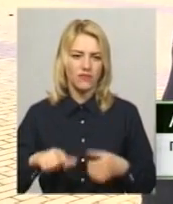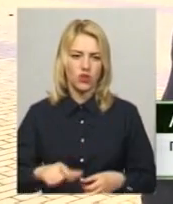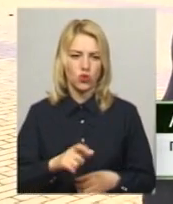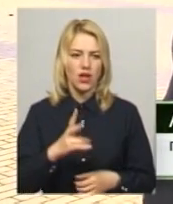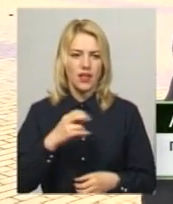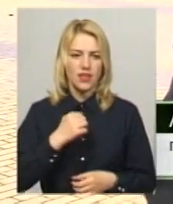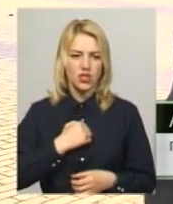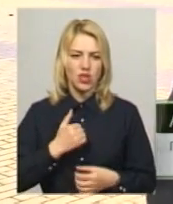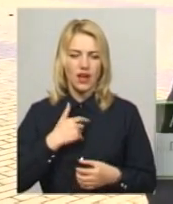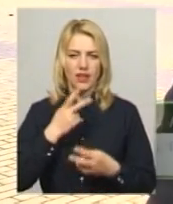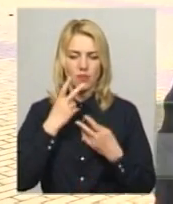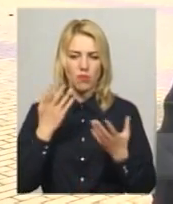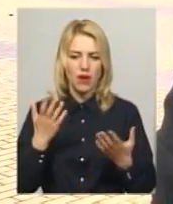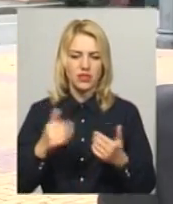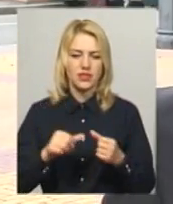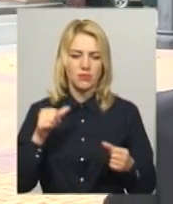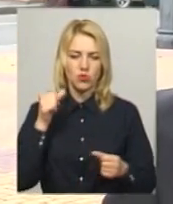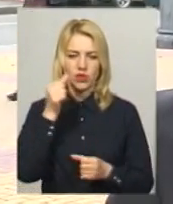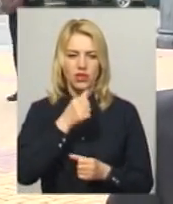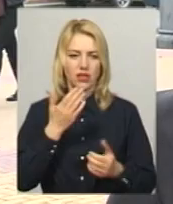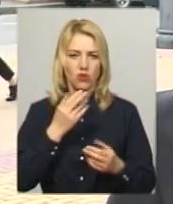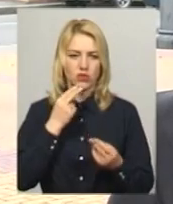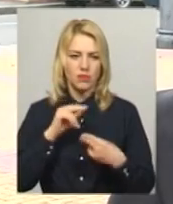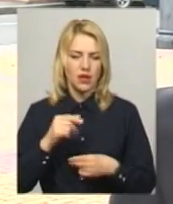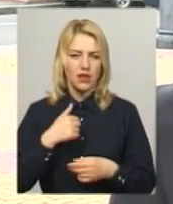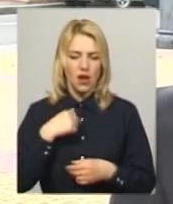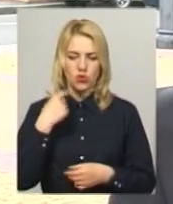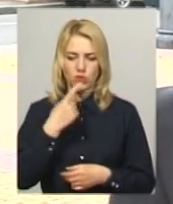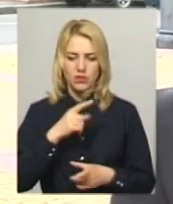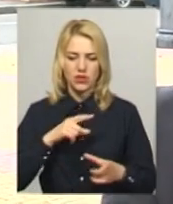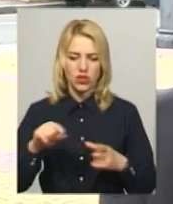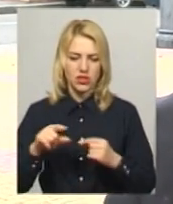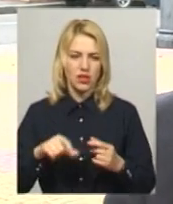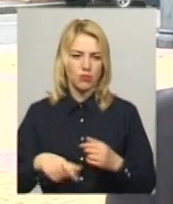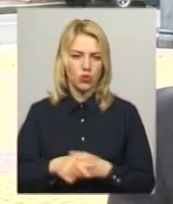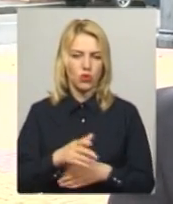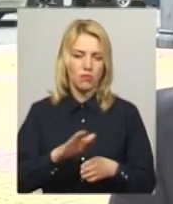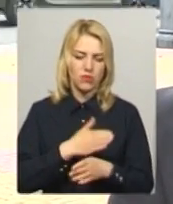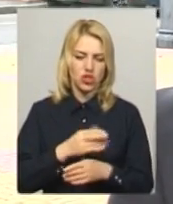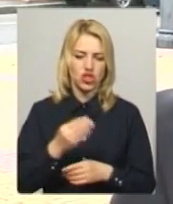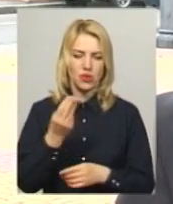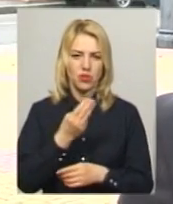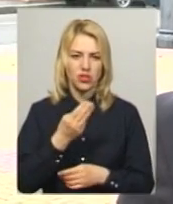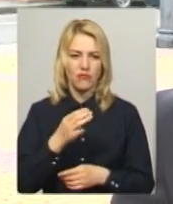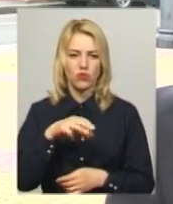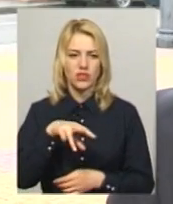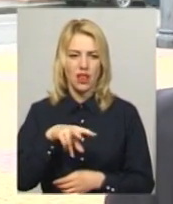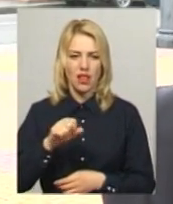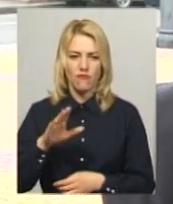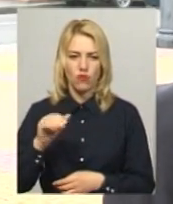я не побачила за минулий рік якогось зрушення. Я особисто їздила дорогами між Шепетівкою, Славутою.